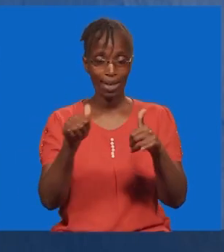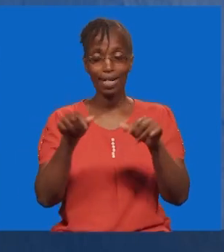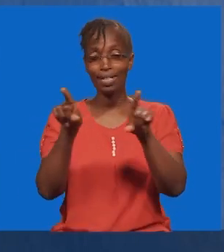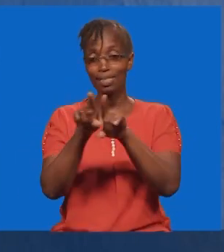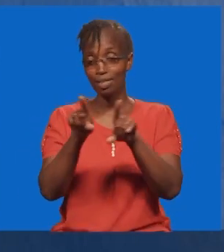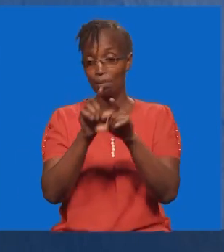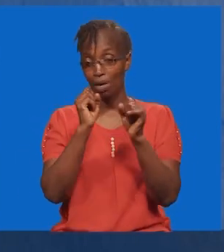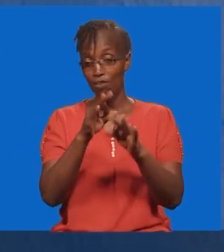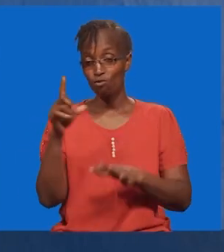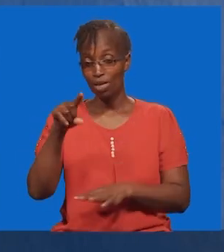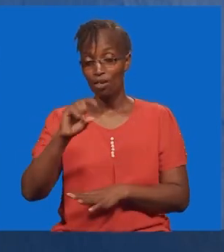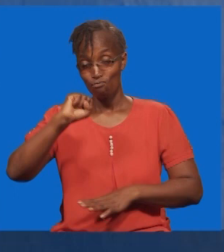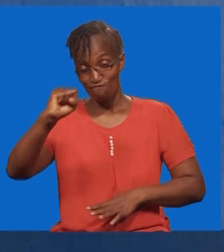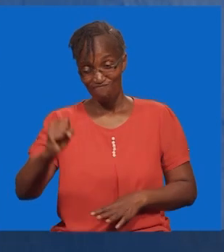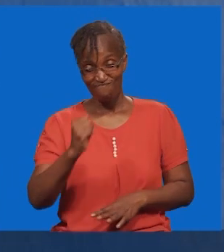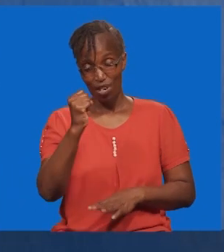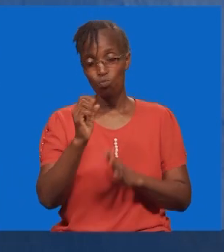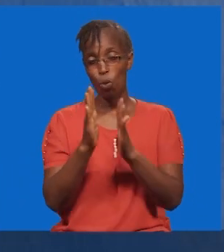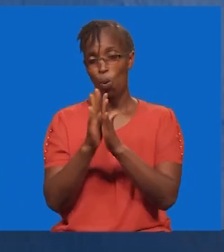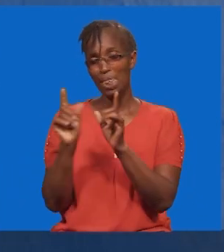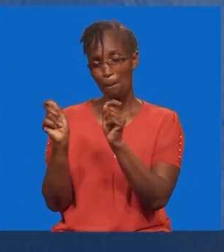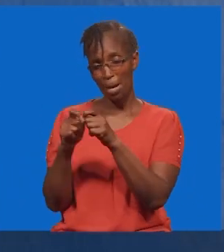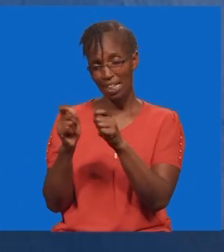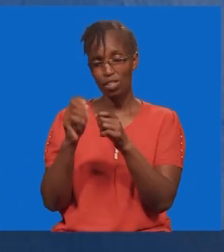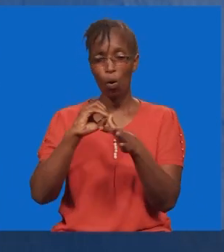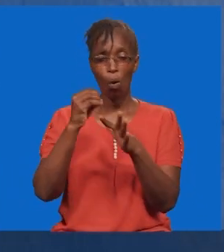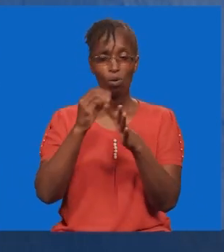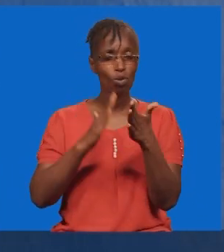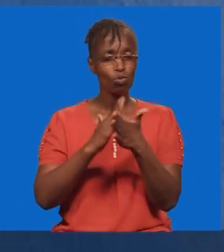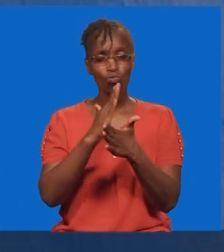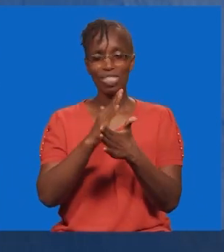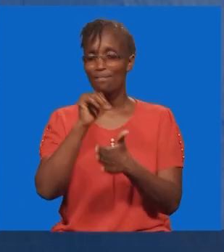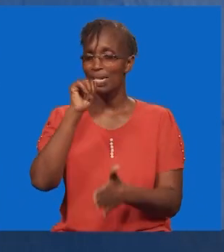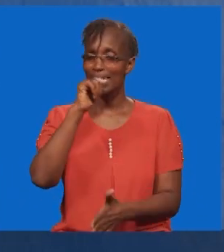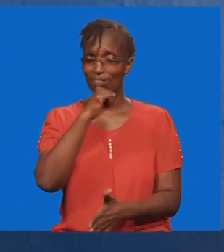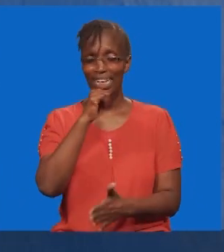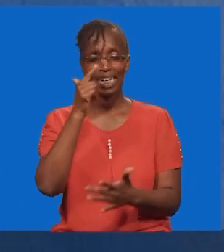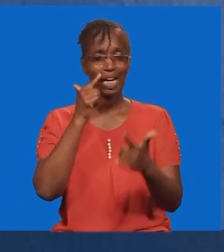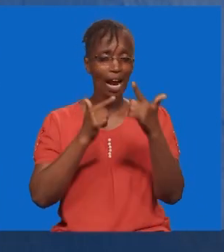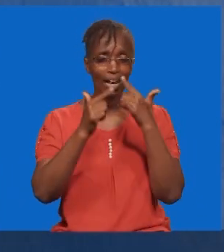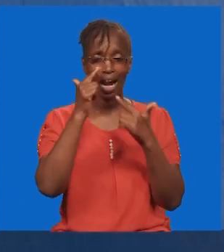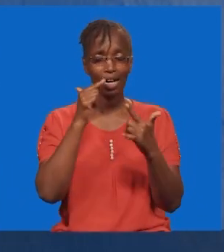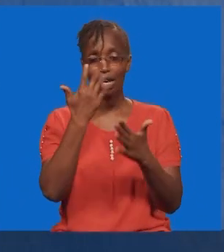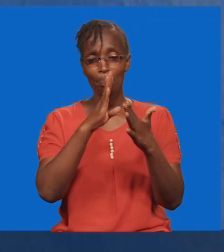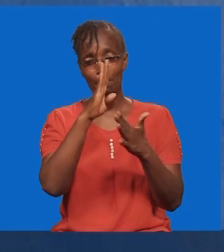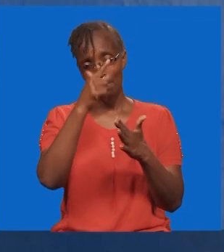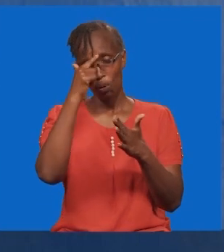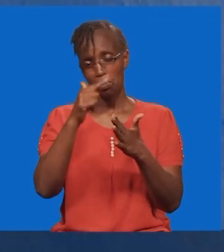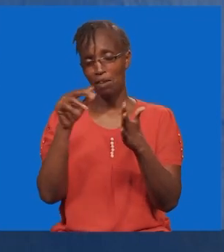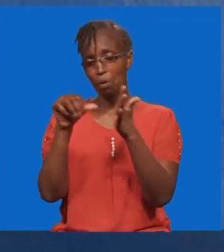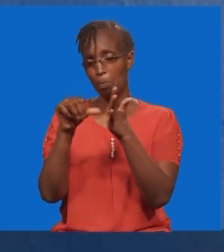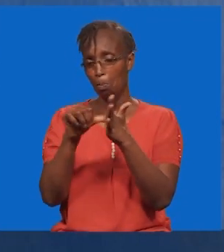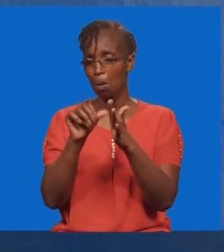salama. Na ata kama unaweza kuwa umeamuka ukiwa unamua. Ukiwa unapitia mangumu. Ukiwa unalia kwa